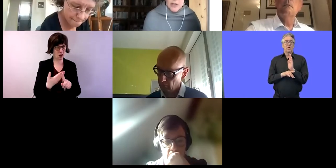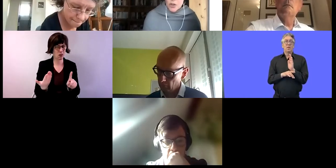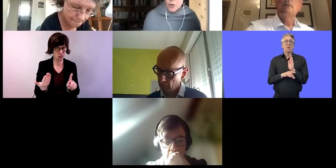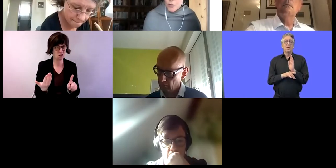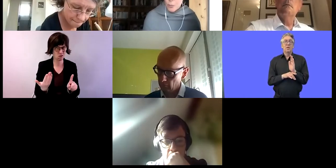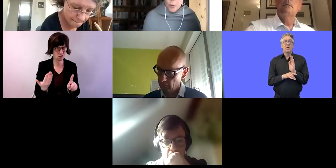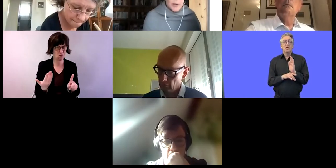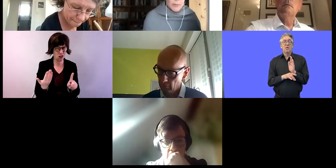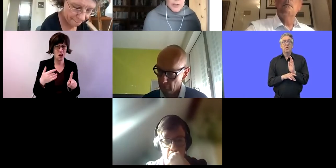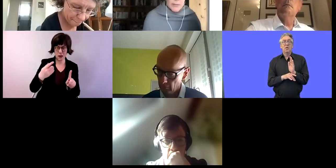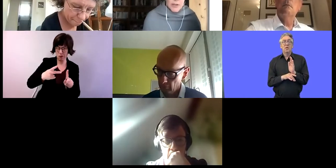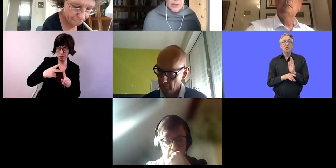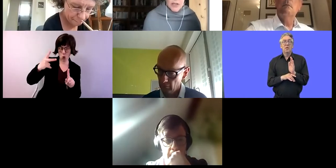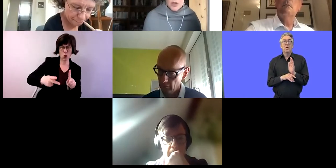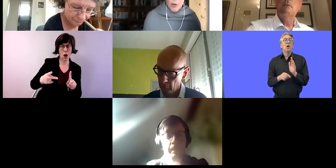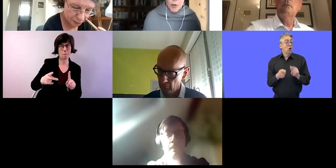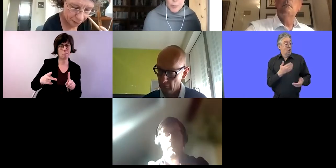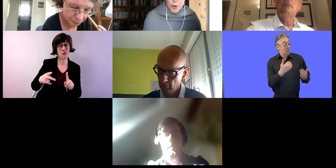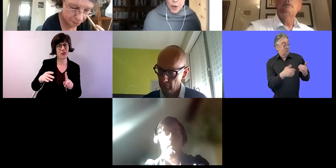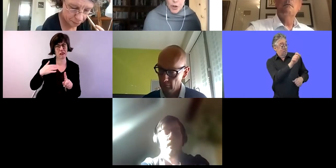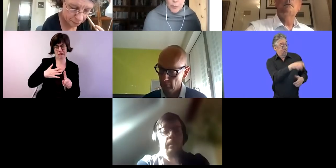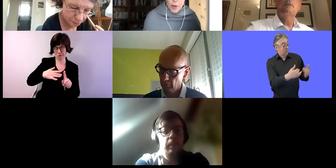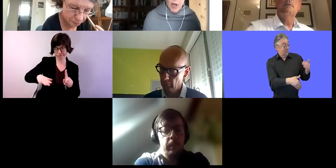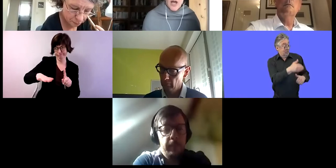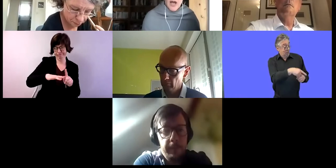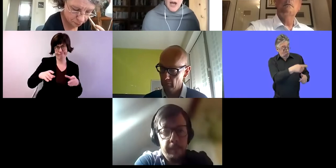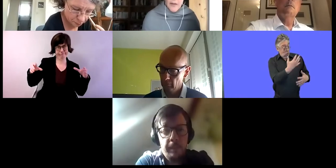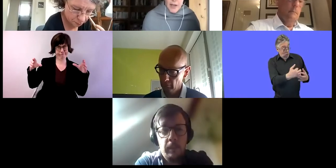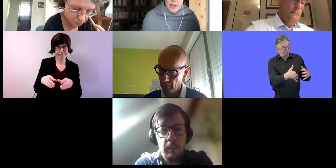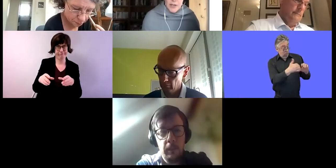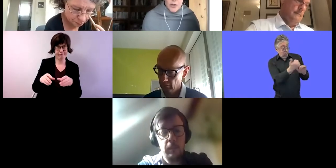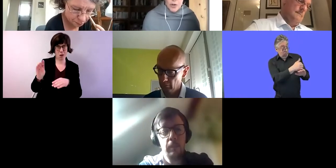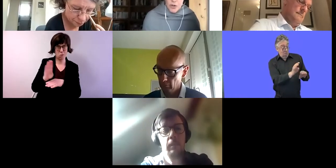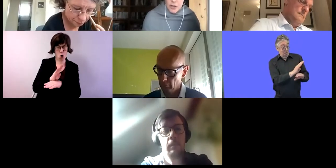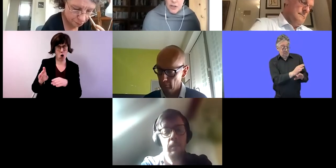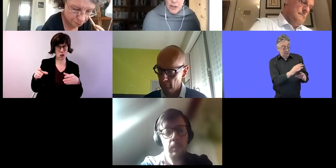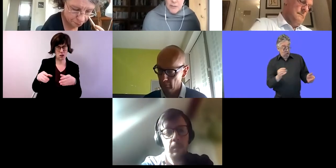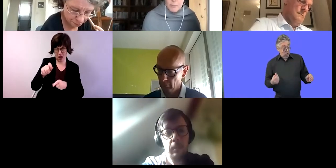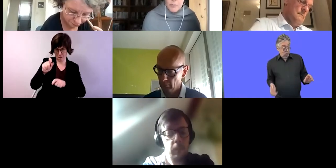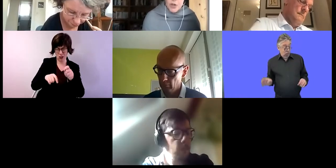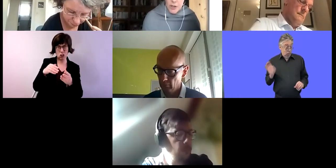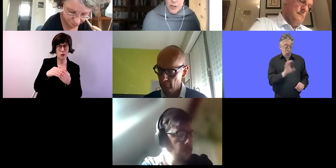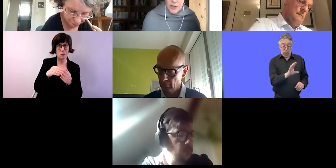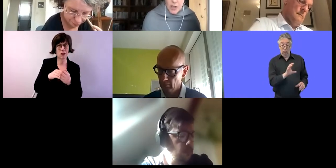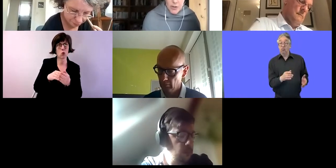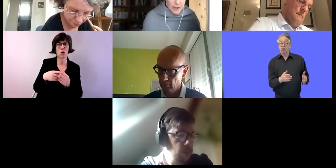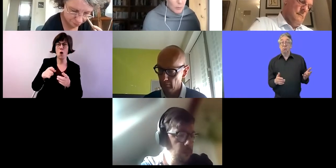ein Programm für unser Enterprise Board, durch das Menschen mit Behinderungen auch zum Unternehmertum geführt werden sollen